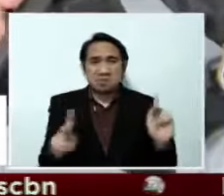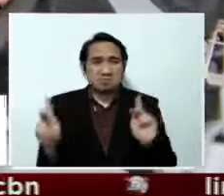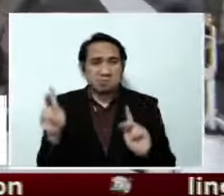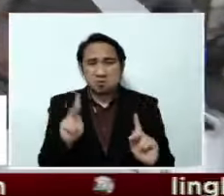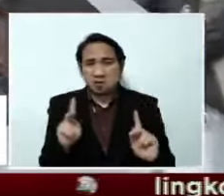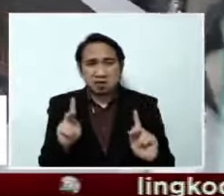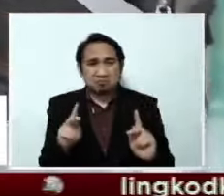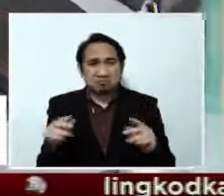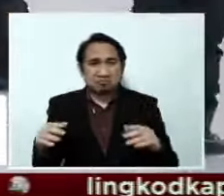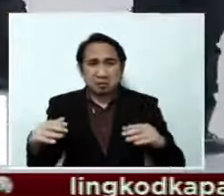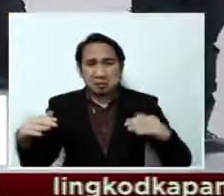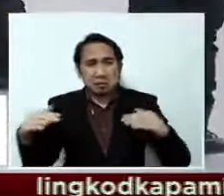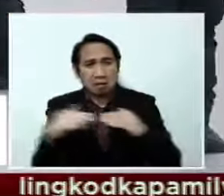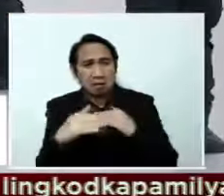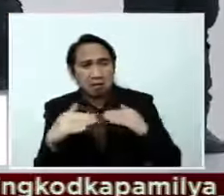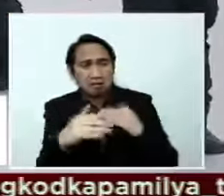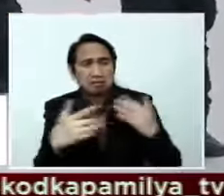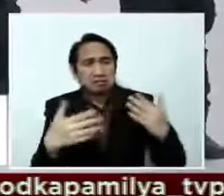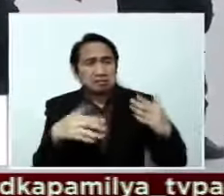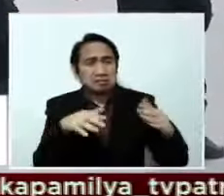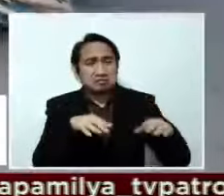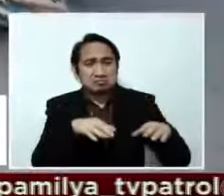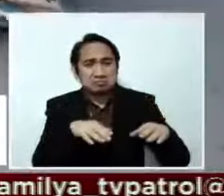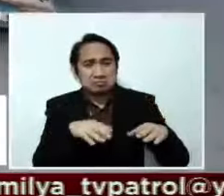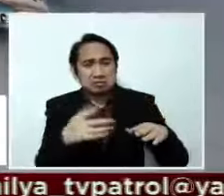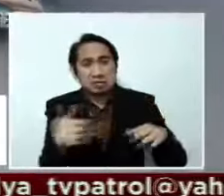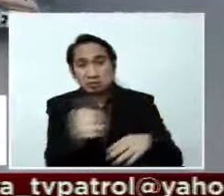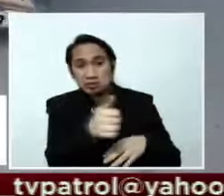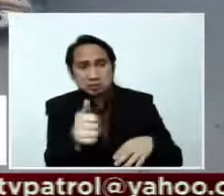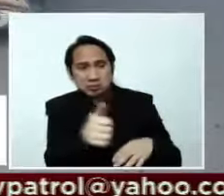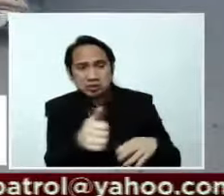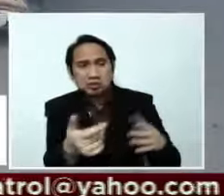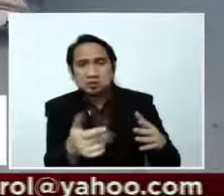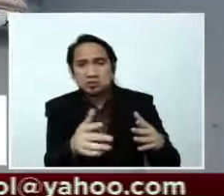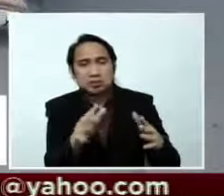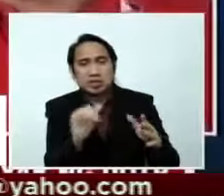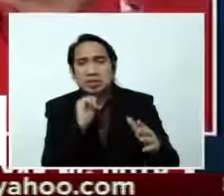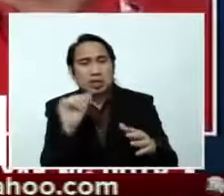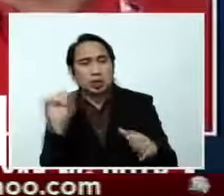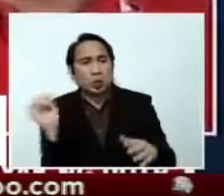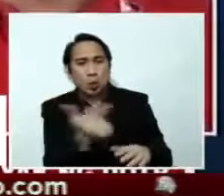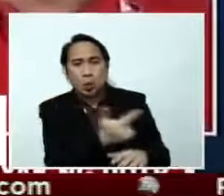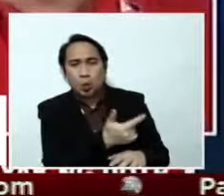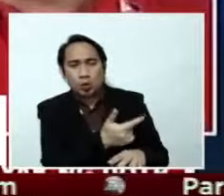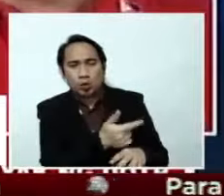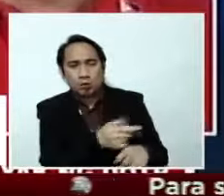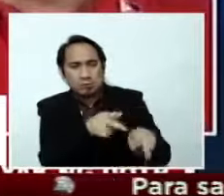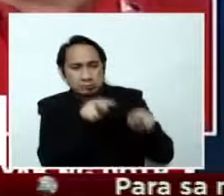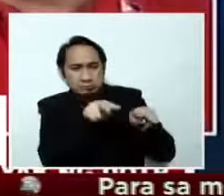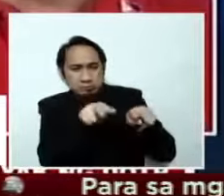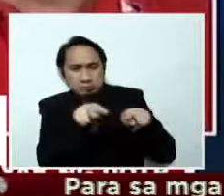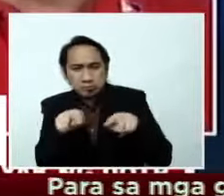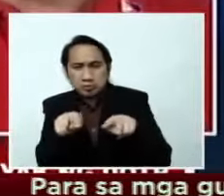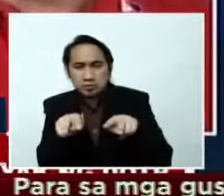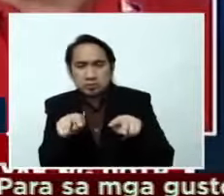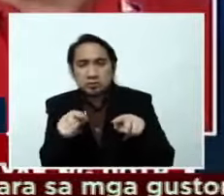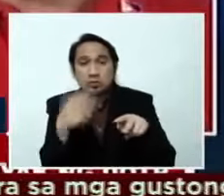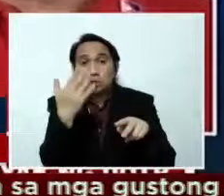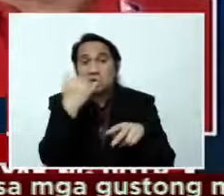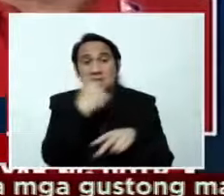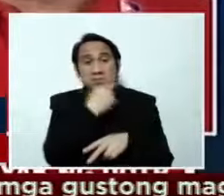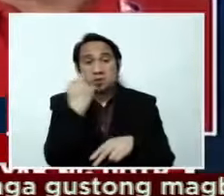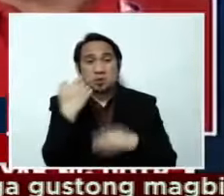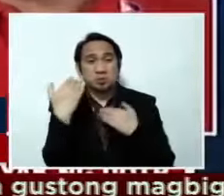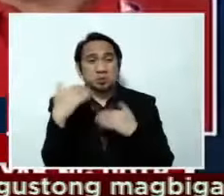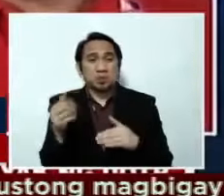sasakyan, aminado ang Department of Transportation na hindi lahat mababantayan. Hindi po natin kaya to dahil limitade rin po